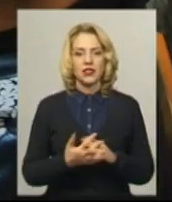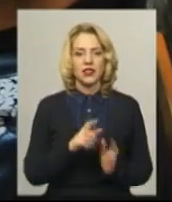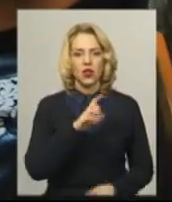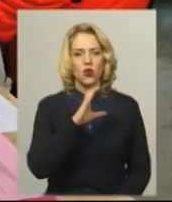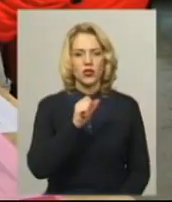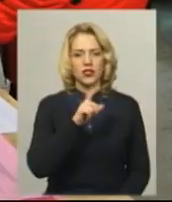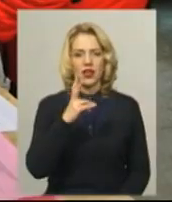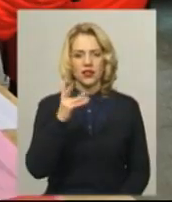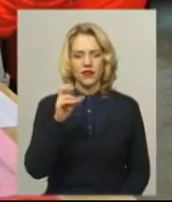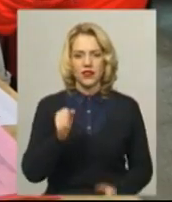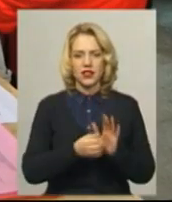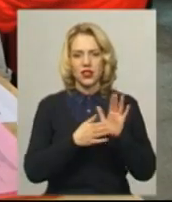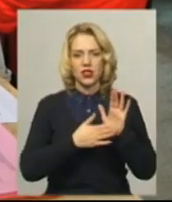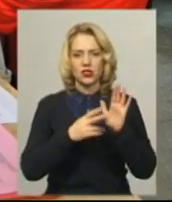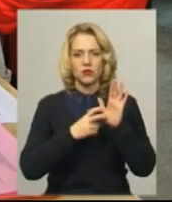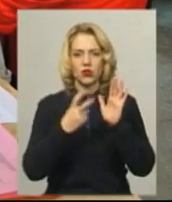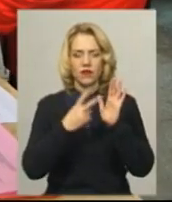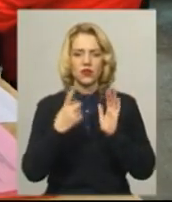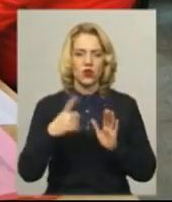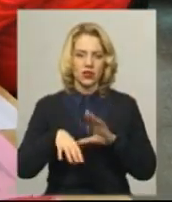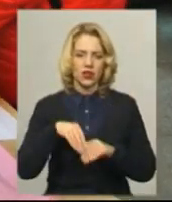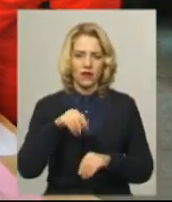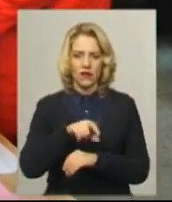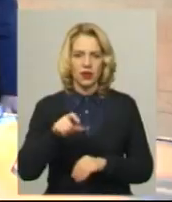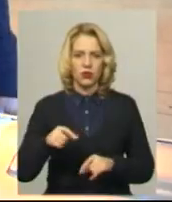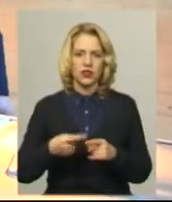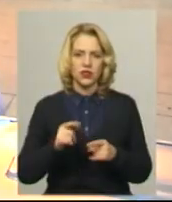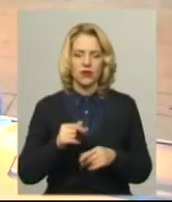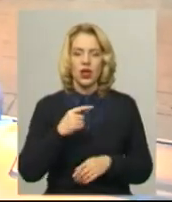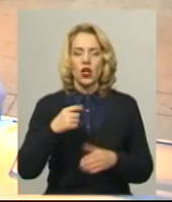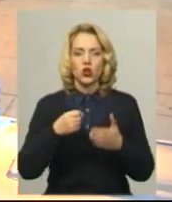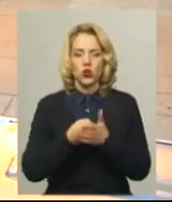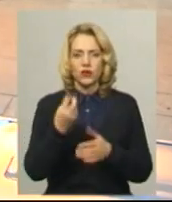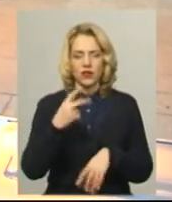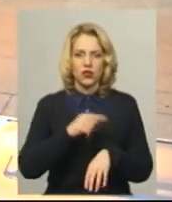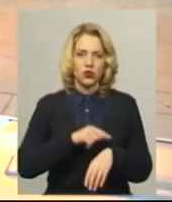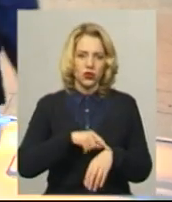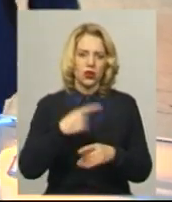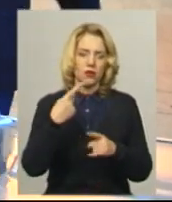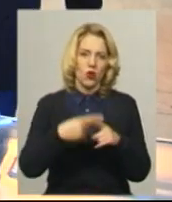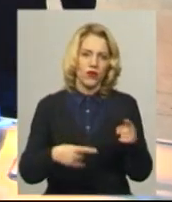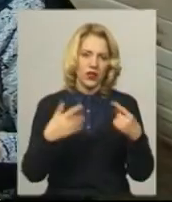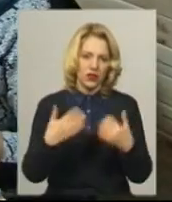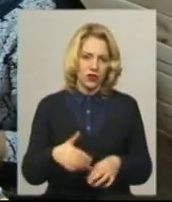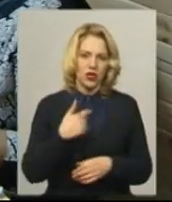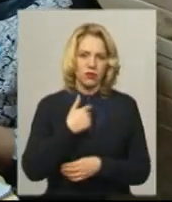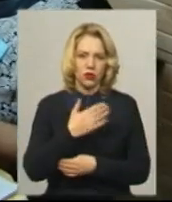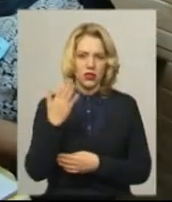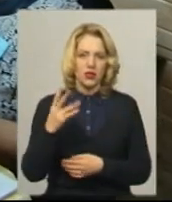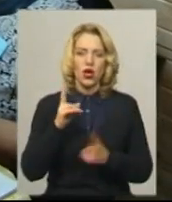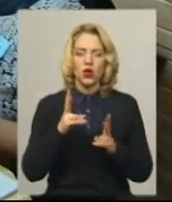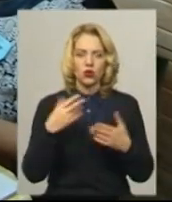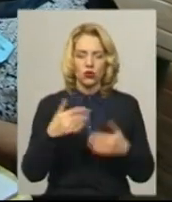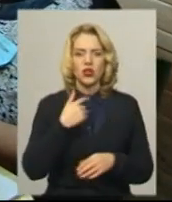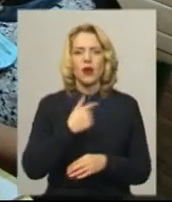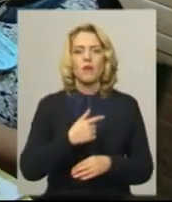зареєстрований 721 виборець. До опівдня проголосувала майже половина. Ті, хто проголосував, не очікують після виборів на